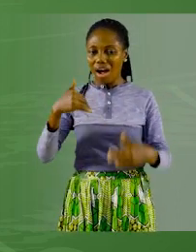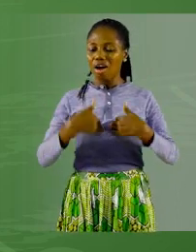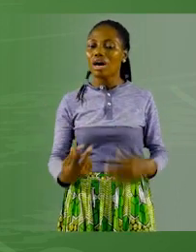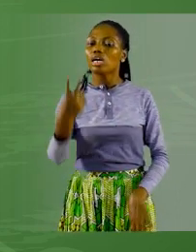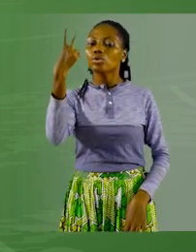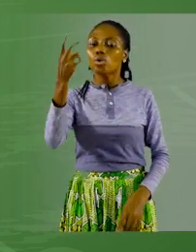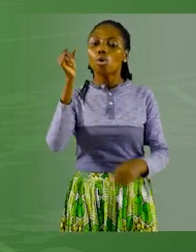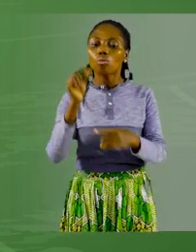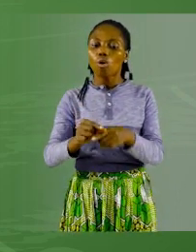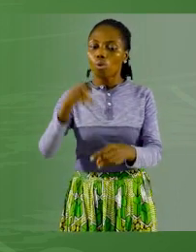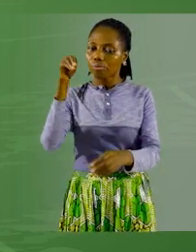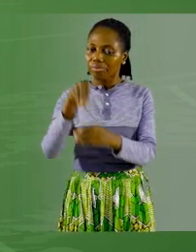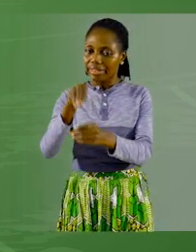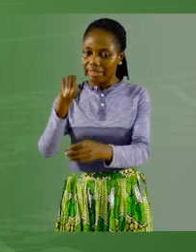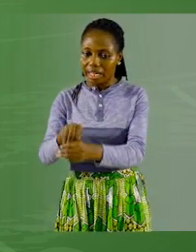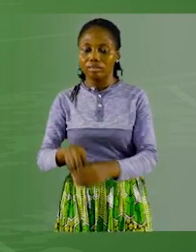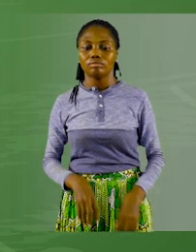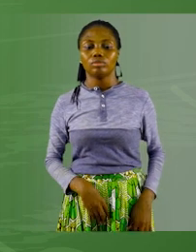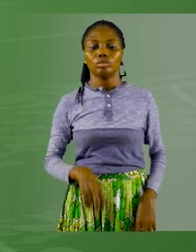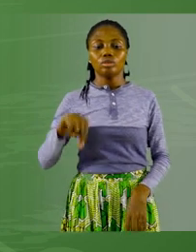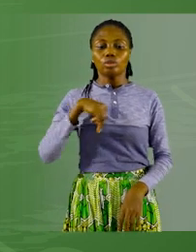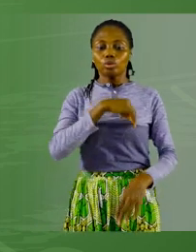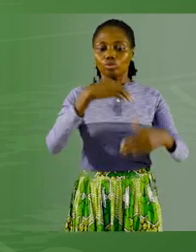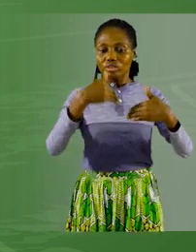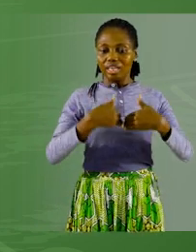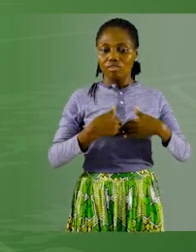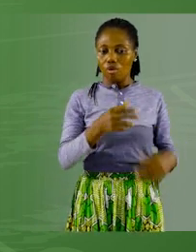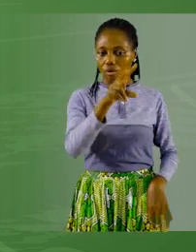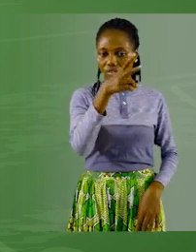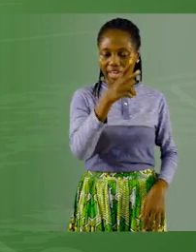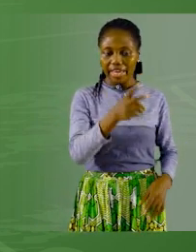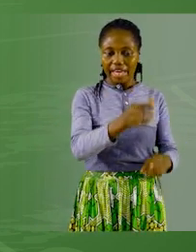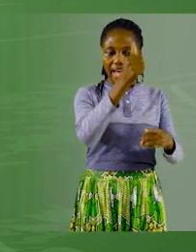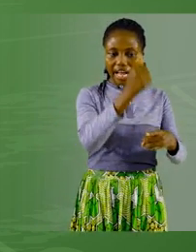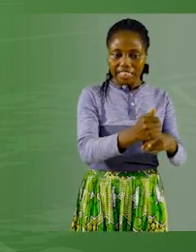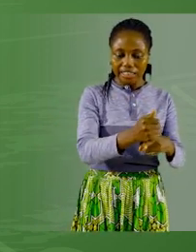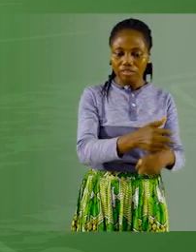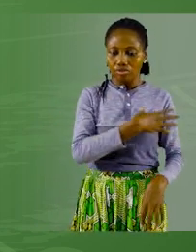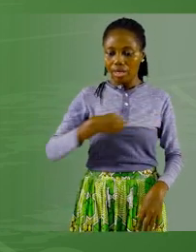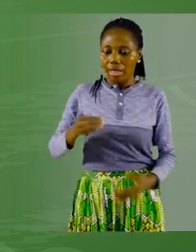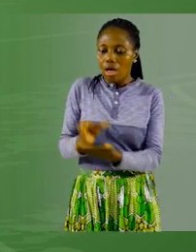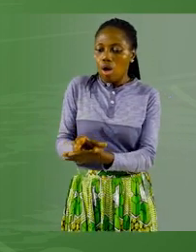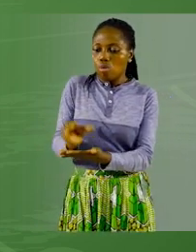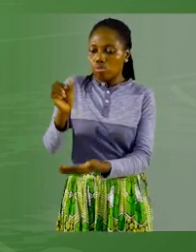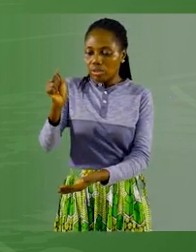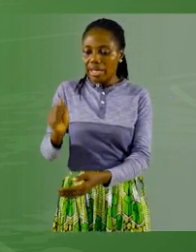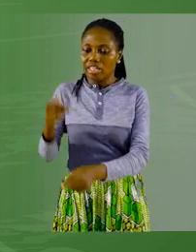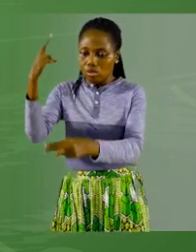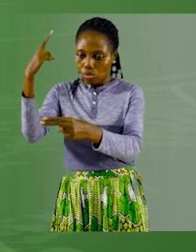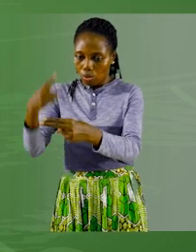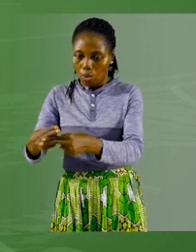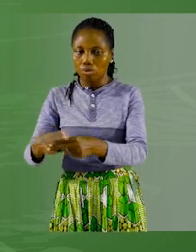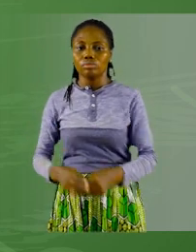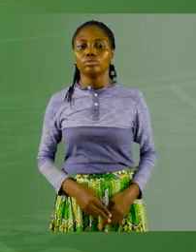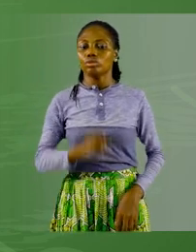Un adjectif de couleur est un nom. Ici, c'est un mot composé. Il n'y a donc pas d'accord. Les